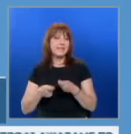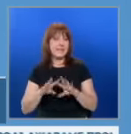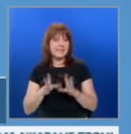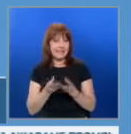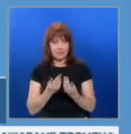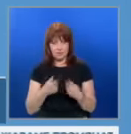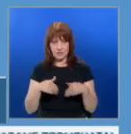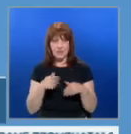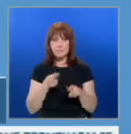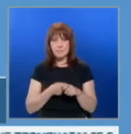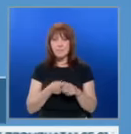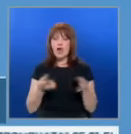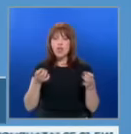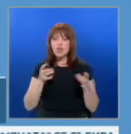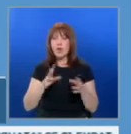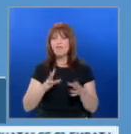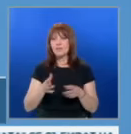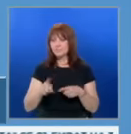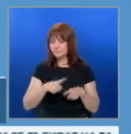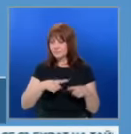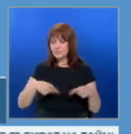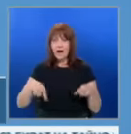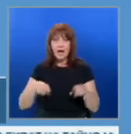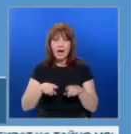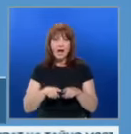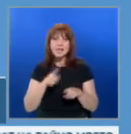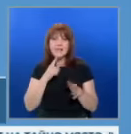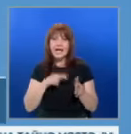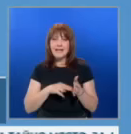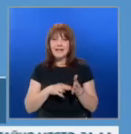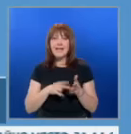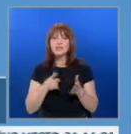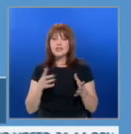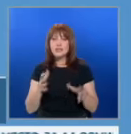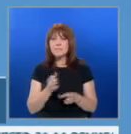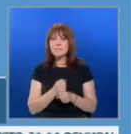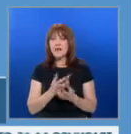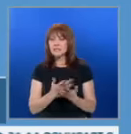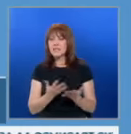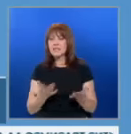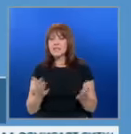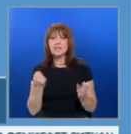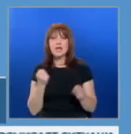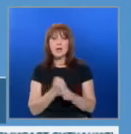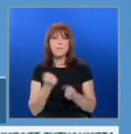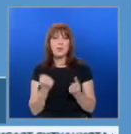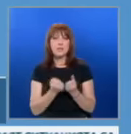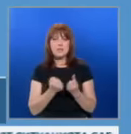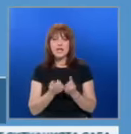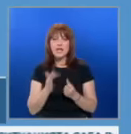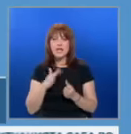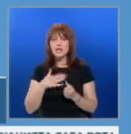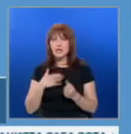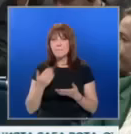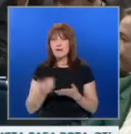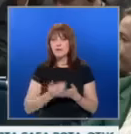създаваме нови основи за енергетиката. Ще бъдат създадени десетки хиляди работни места и усезаеми економическия растеж и за вас, и за